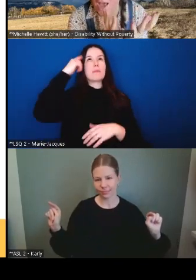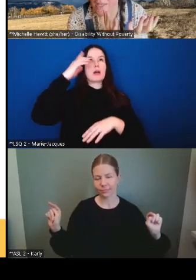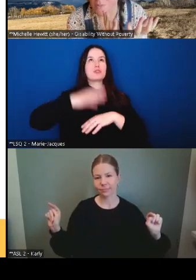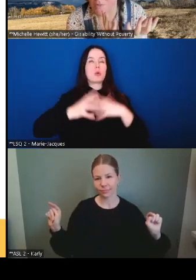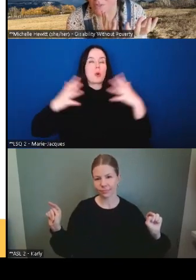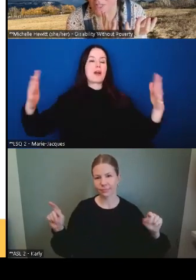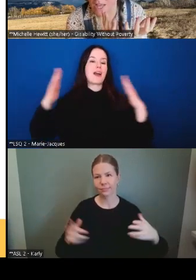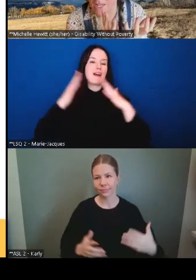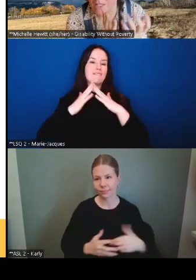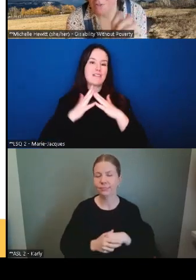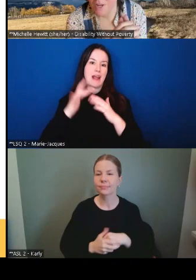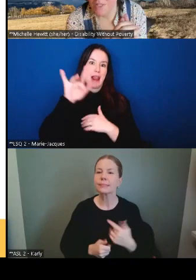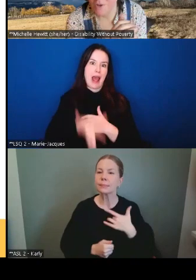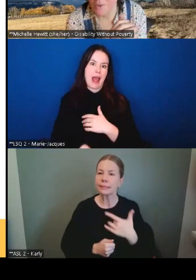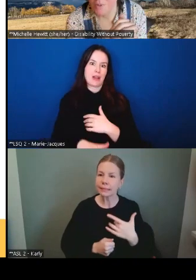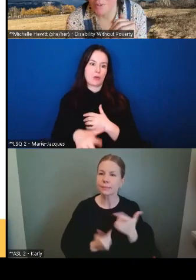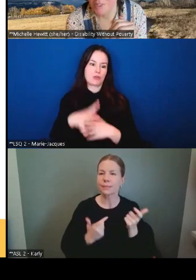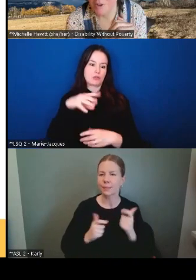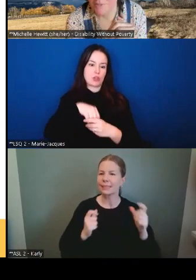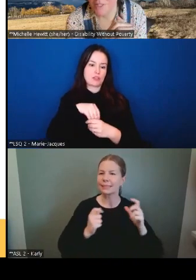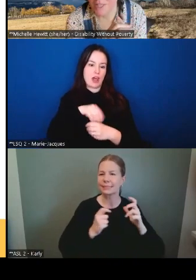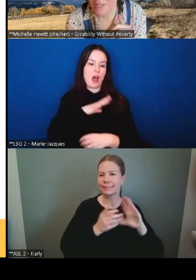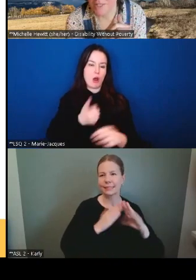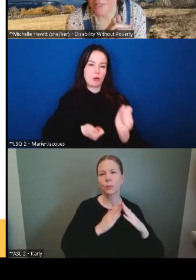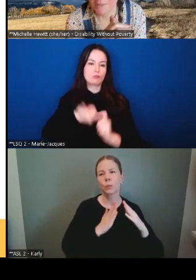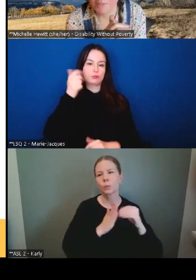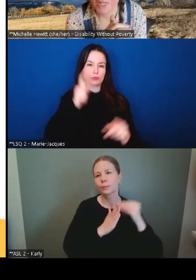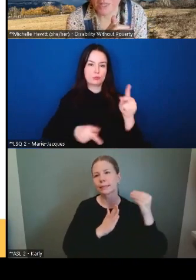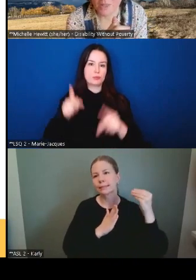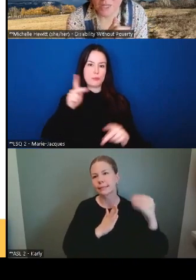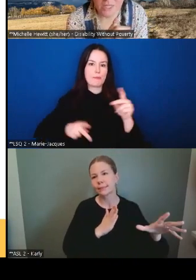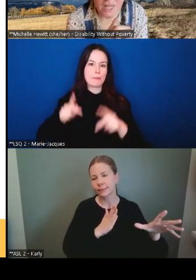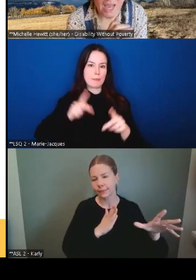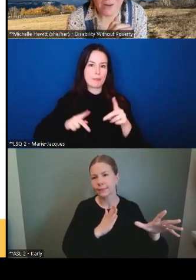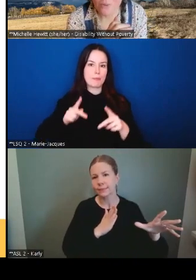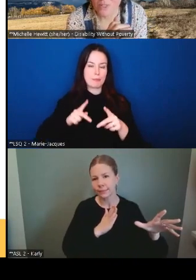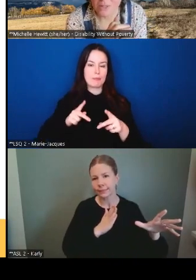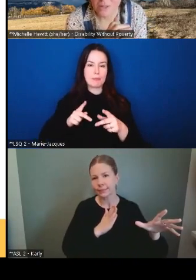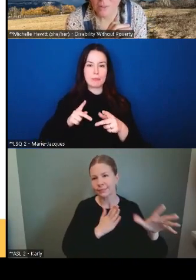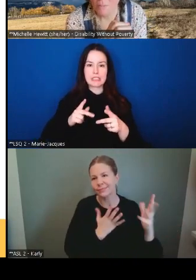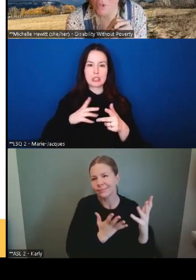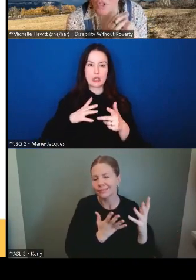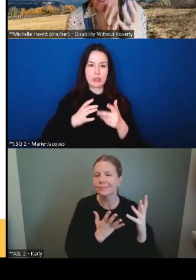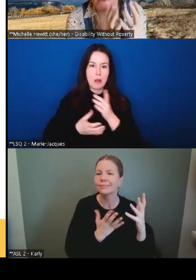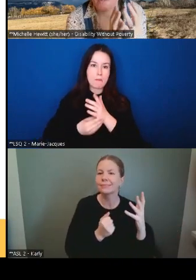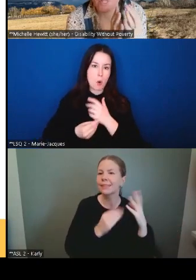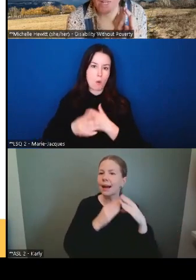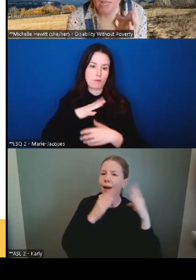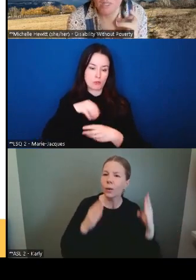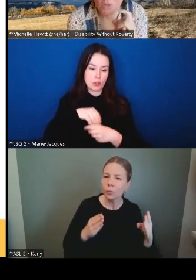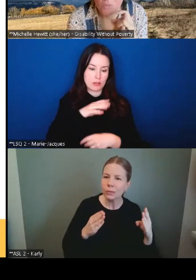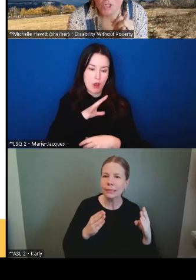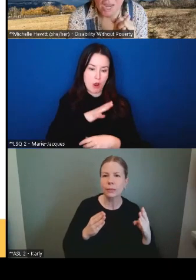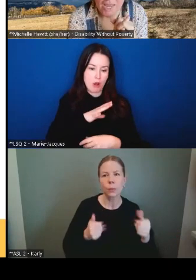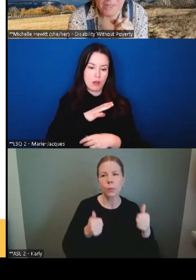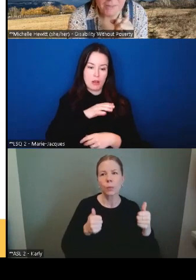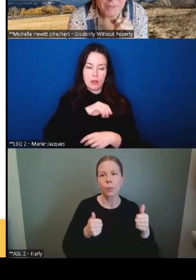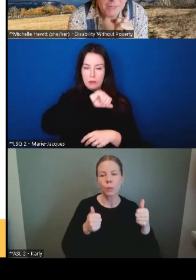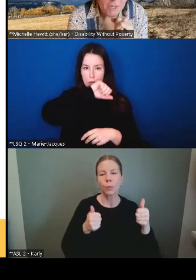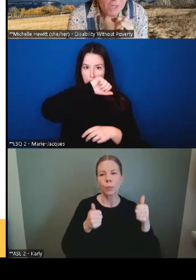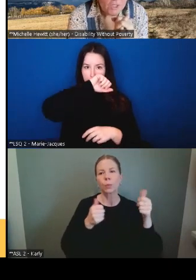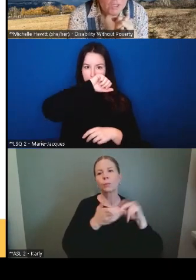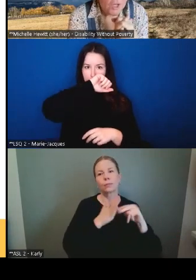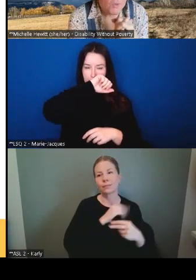parce que ces villes comptent le plus grand nombre de personnes qui vivent dans la pauvreté. Et donc, typiquement,